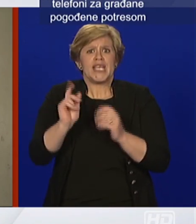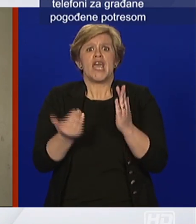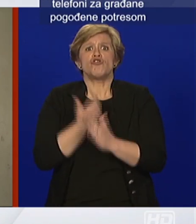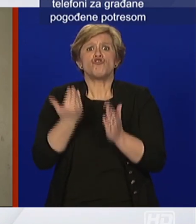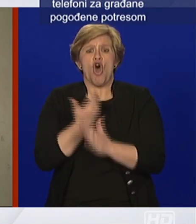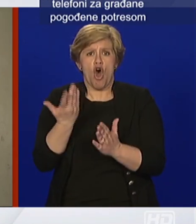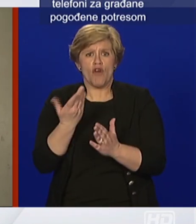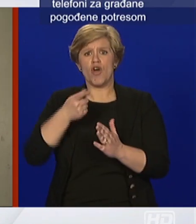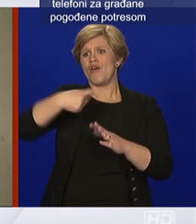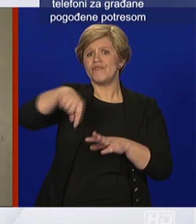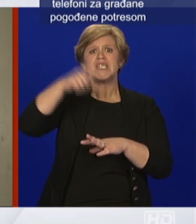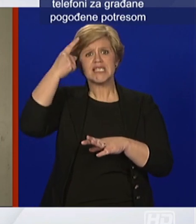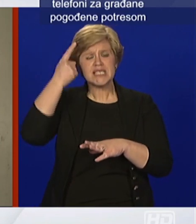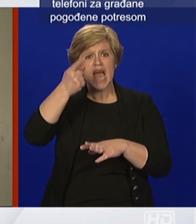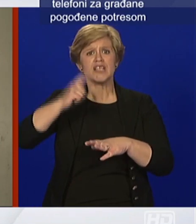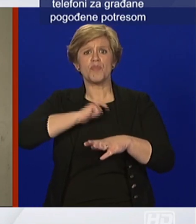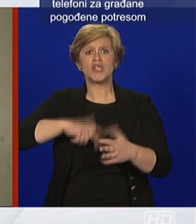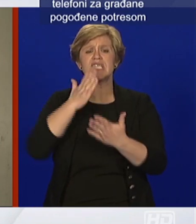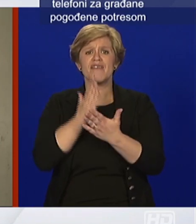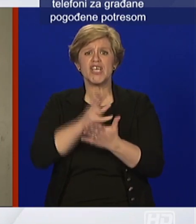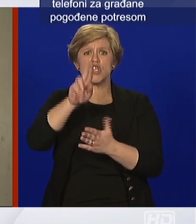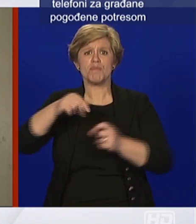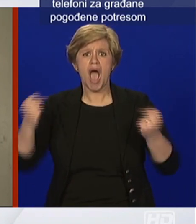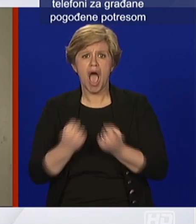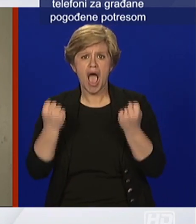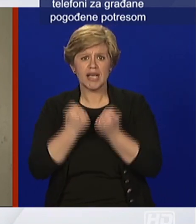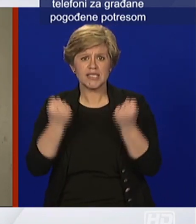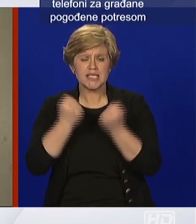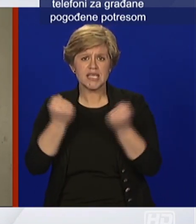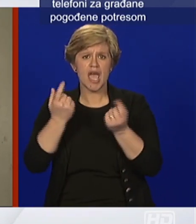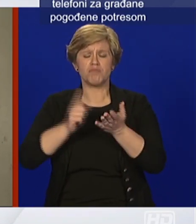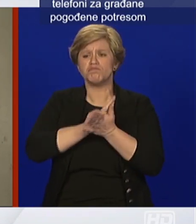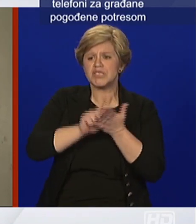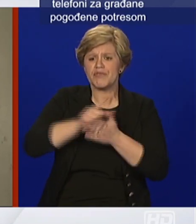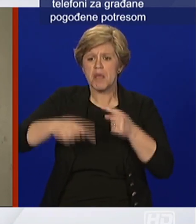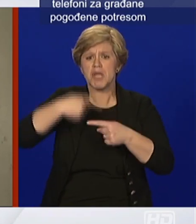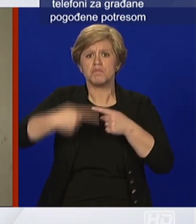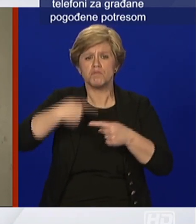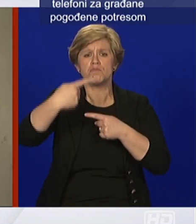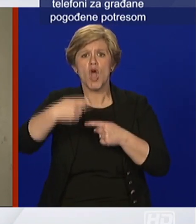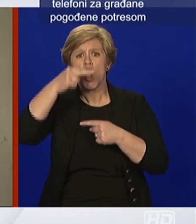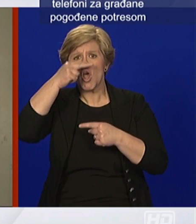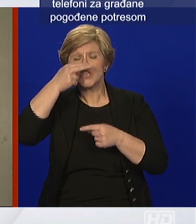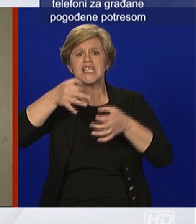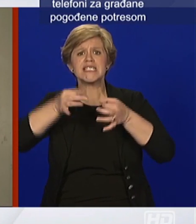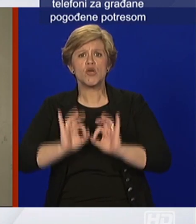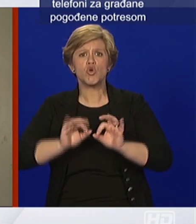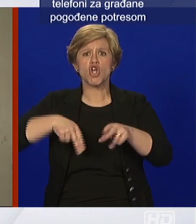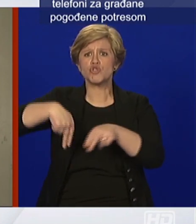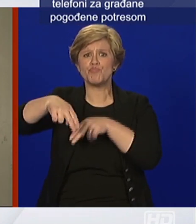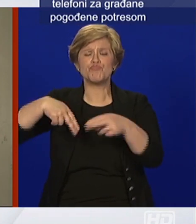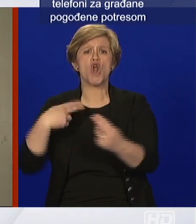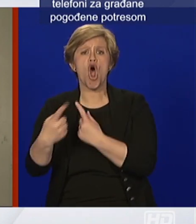policija radi akcije ljeva kojima s vremena na vrijeme kontrolira sigurnost prometa na cestama dakle